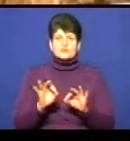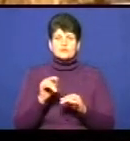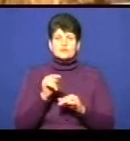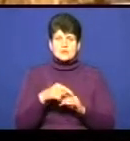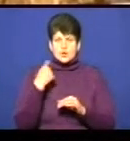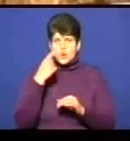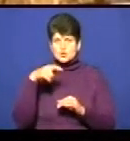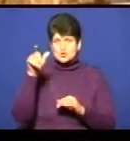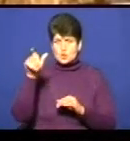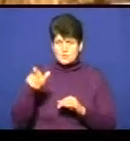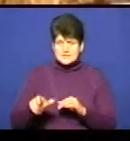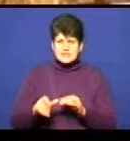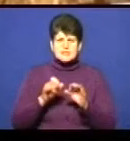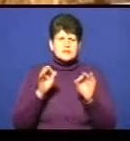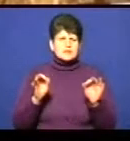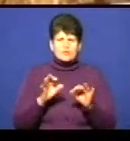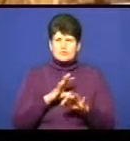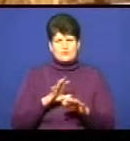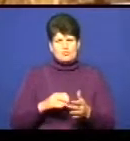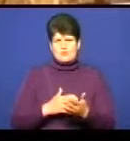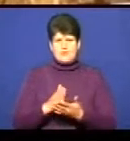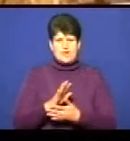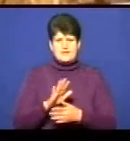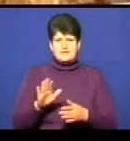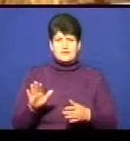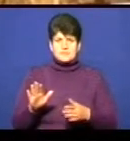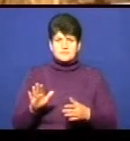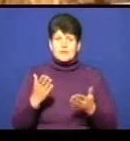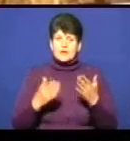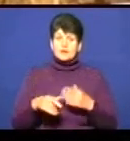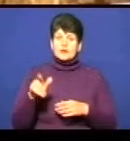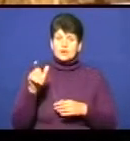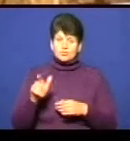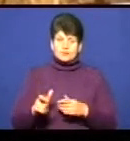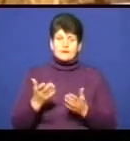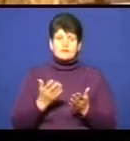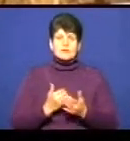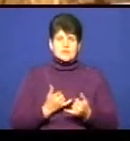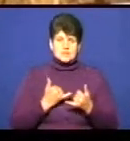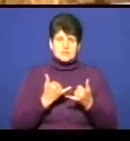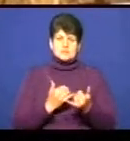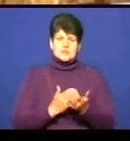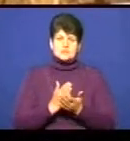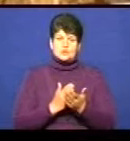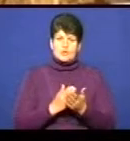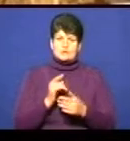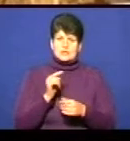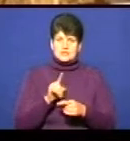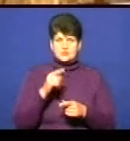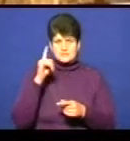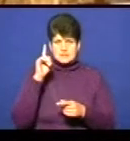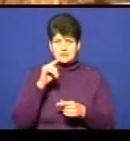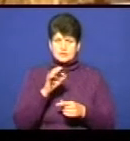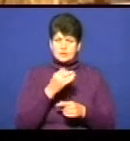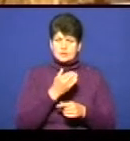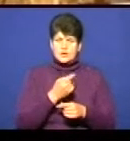особистості, які ніколи не були політиками. Але люди, які заслуговують на те, що про них знали, що